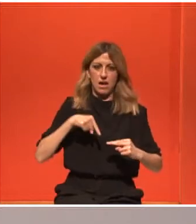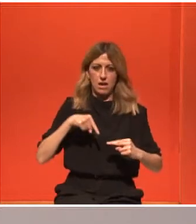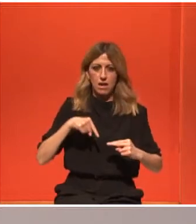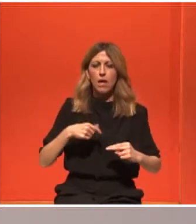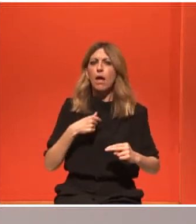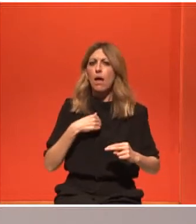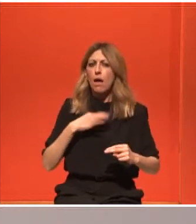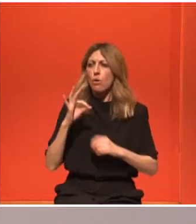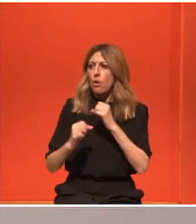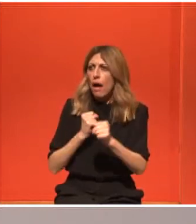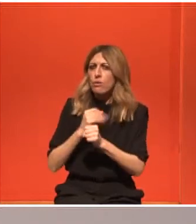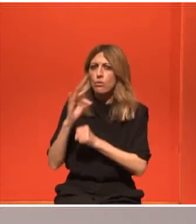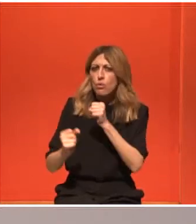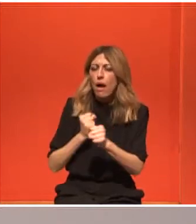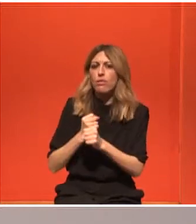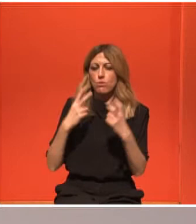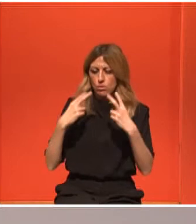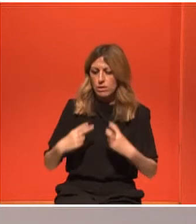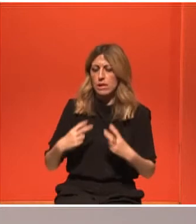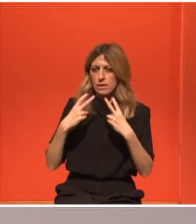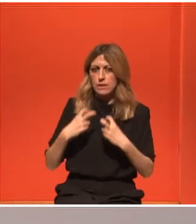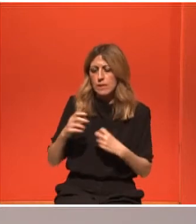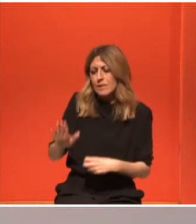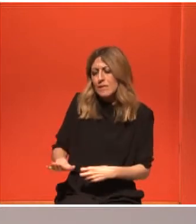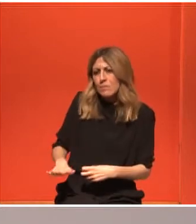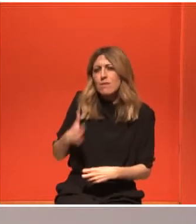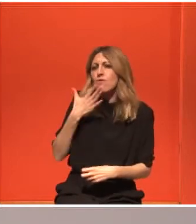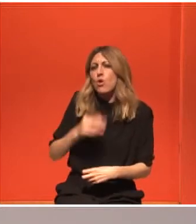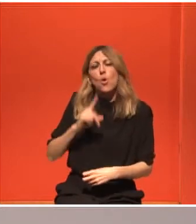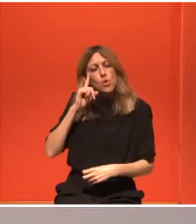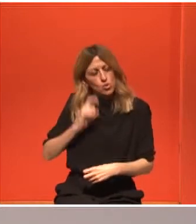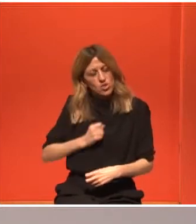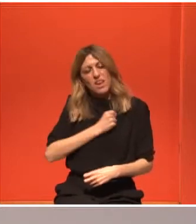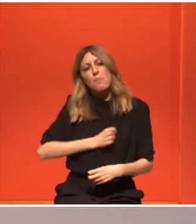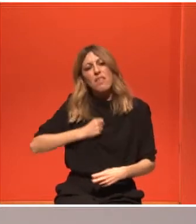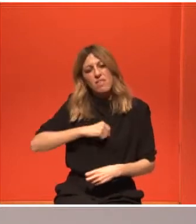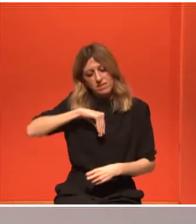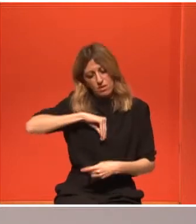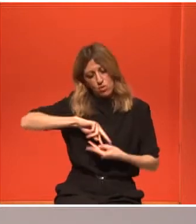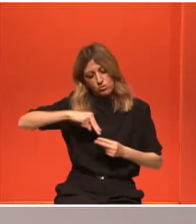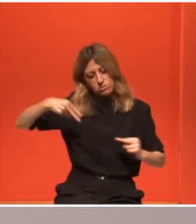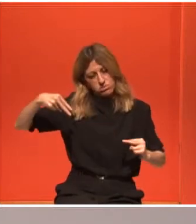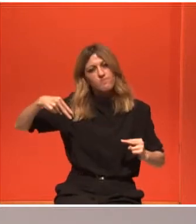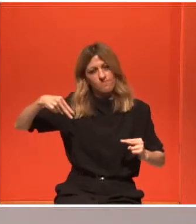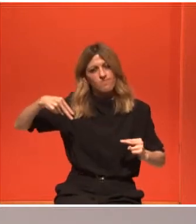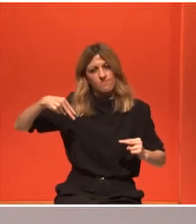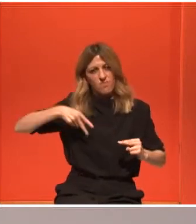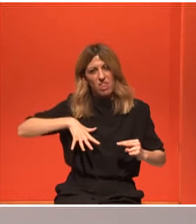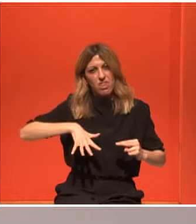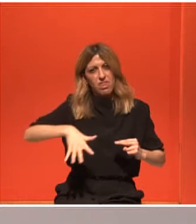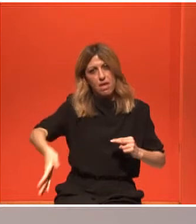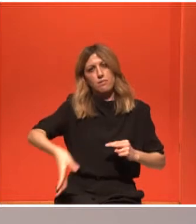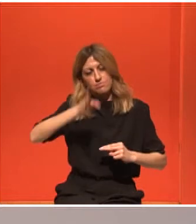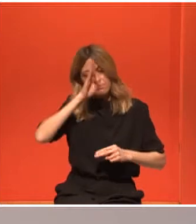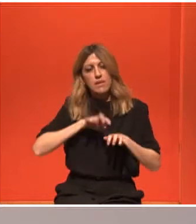εξετάσεις από πολύ μικροί, γιατί το ξέραμε αυτό το γονιδιακό δυστυχώς, και παρακολουθούσα πολύ συχνά το